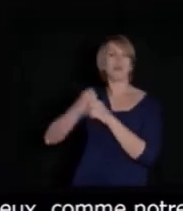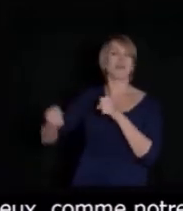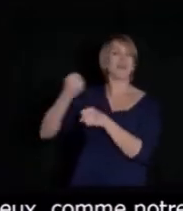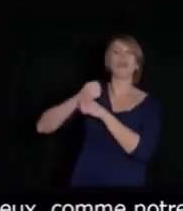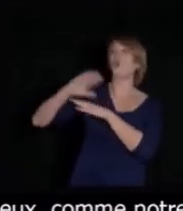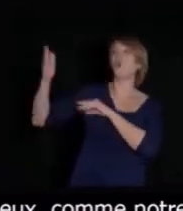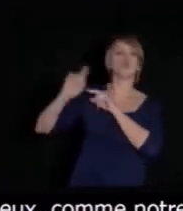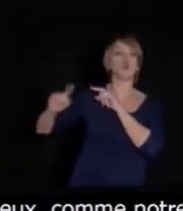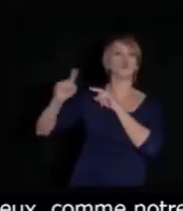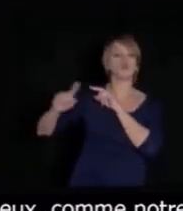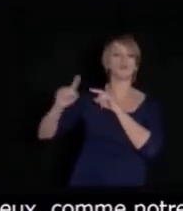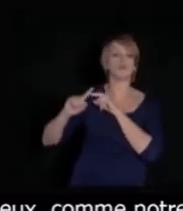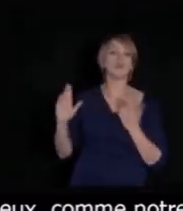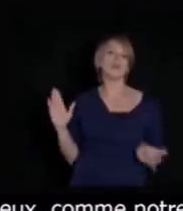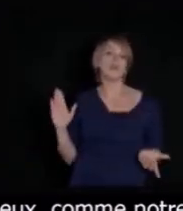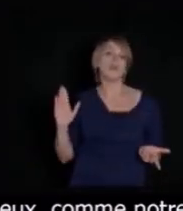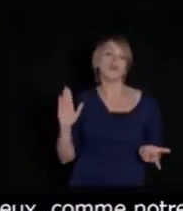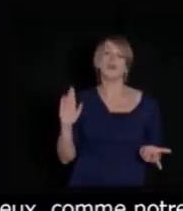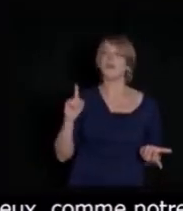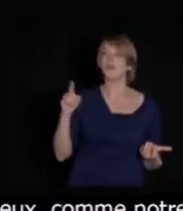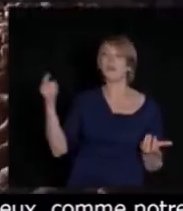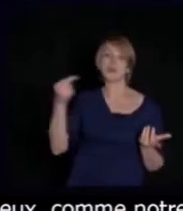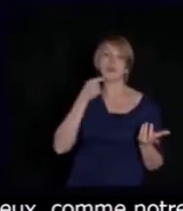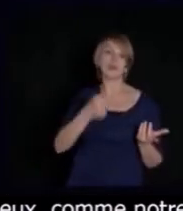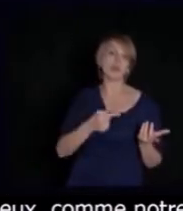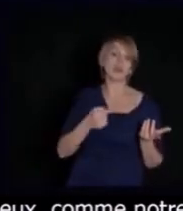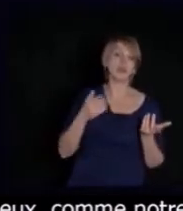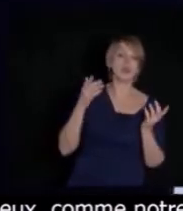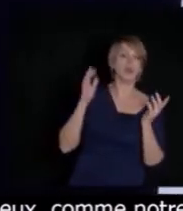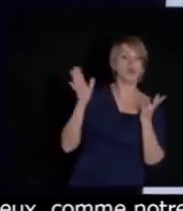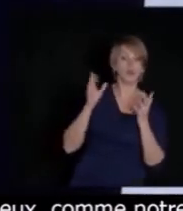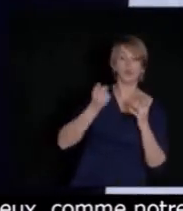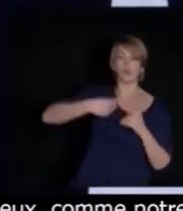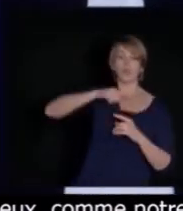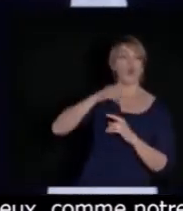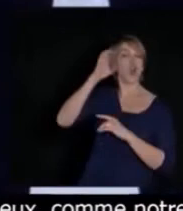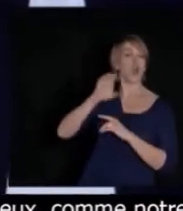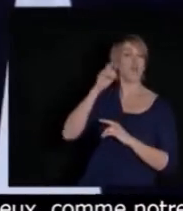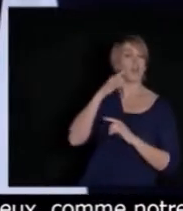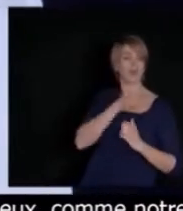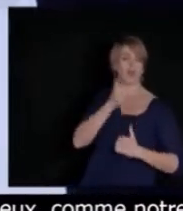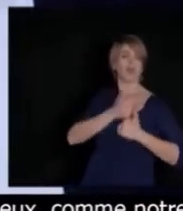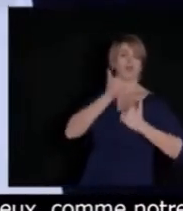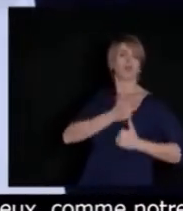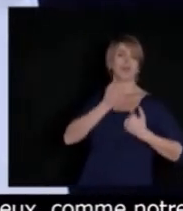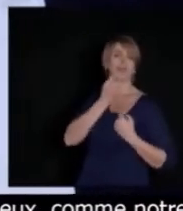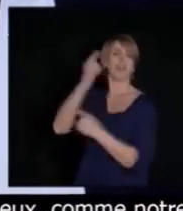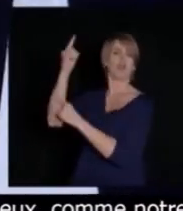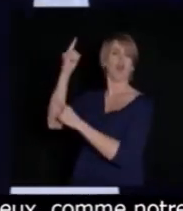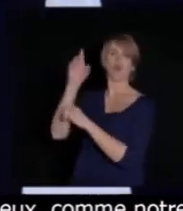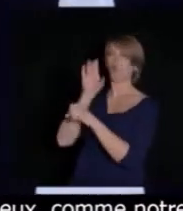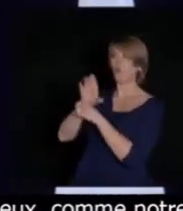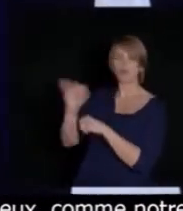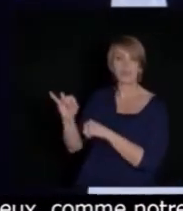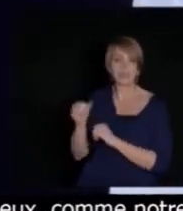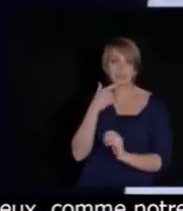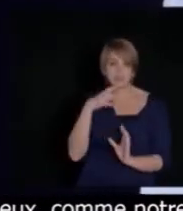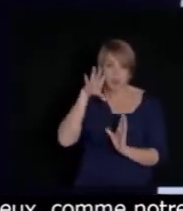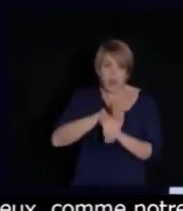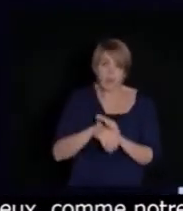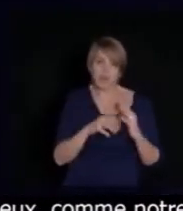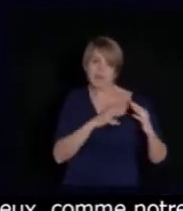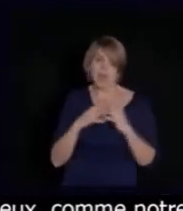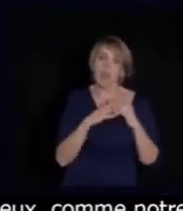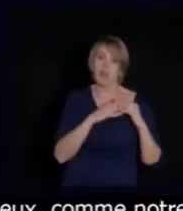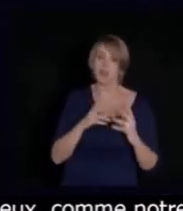substituer au rêve moribond de l'Europe, ils nous ramènent maintenant à une soi-disant Europe de la défense. On se demande contre qui on va défendre.